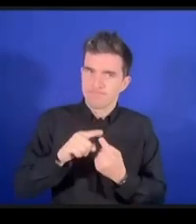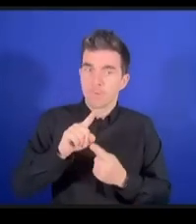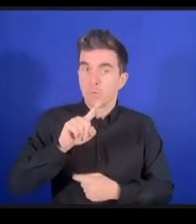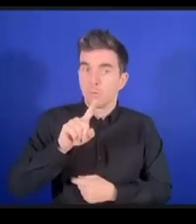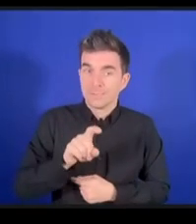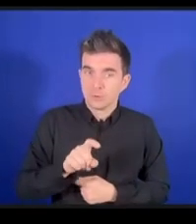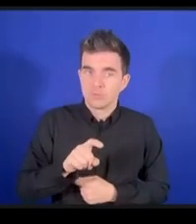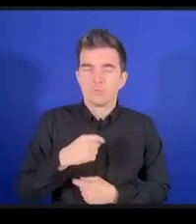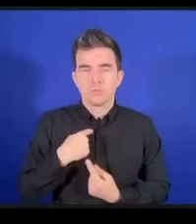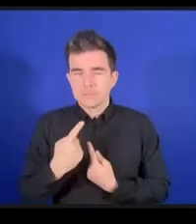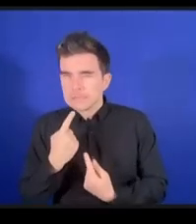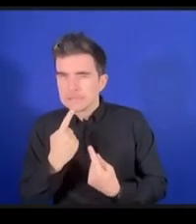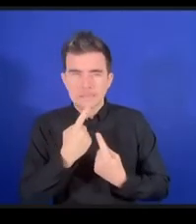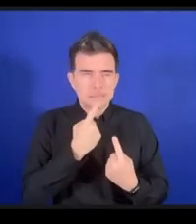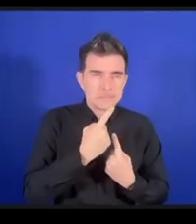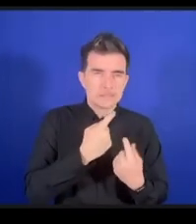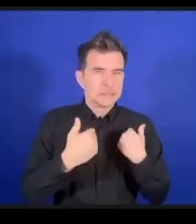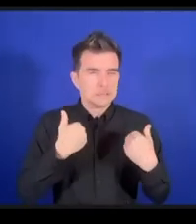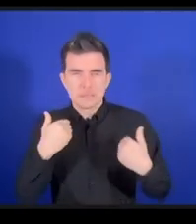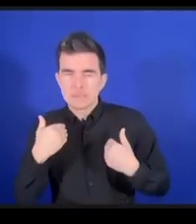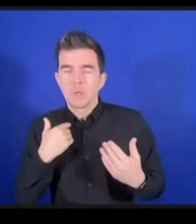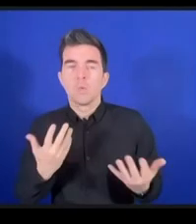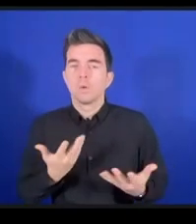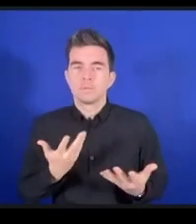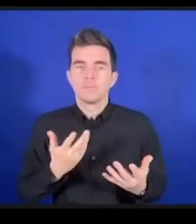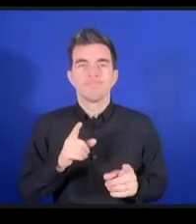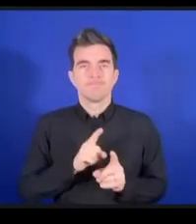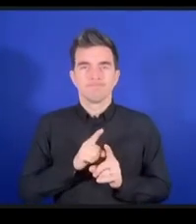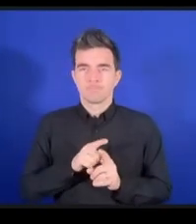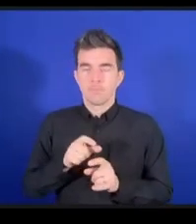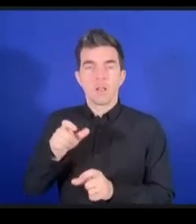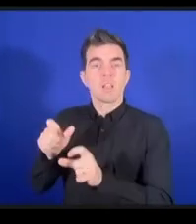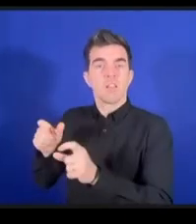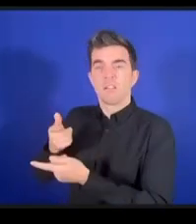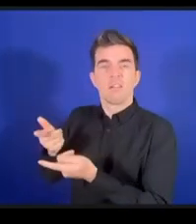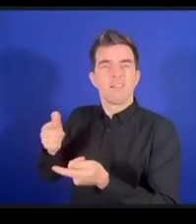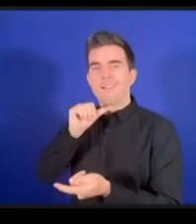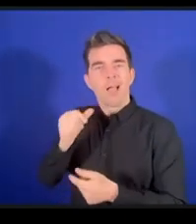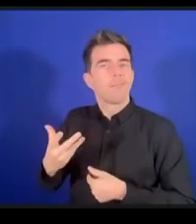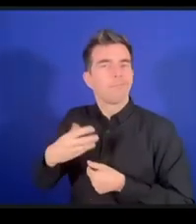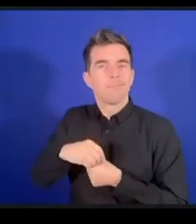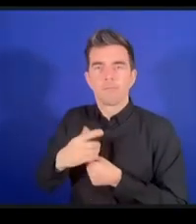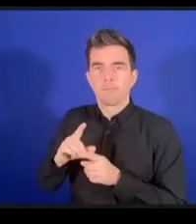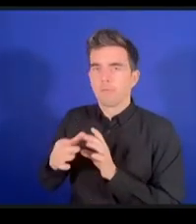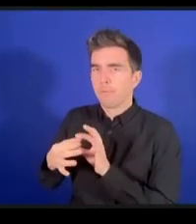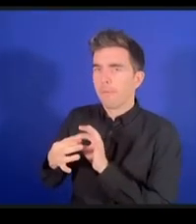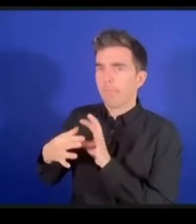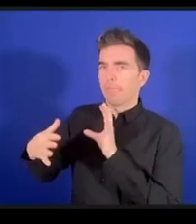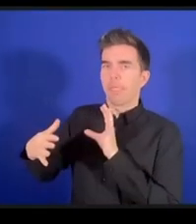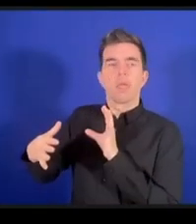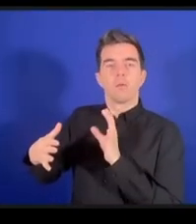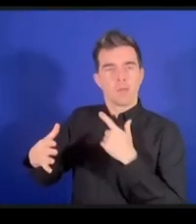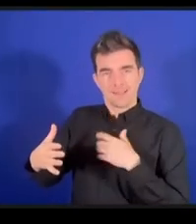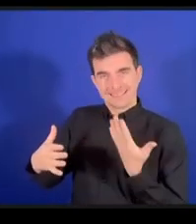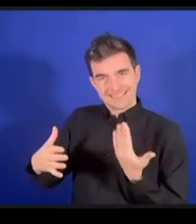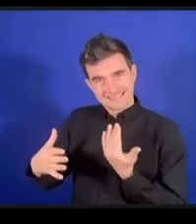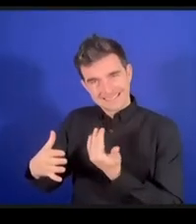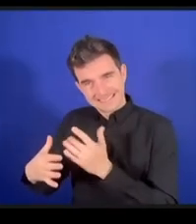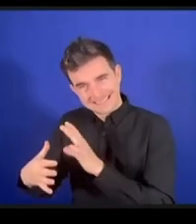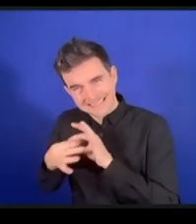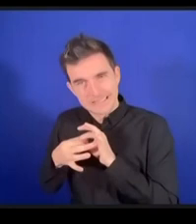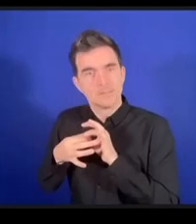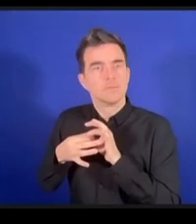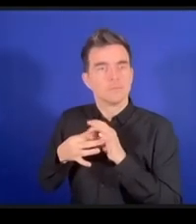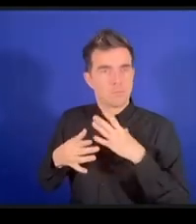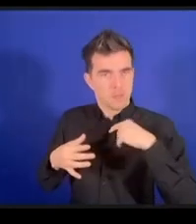いない人をつなげるためにここにいるわけですそしてつながっていない人をつなげるということを話すと大概27